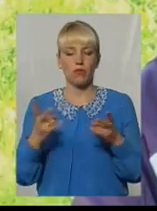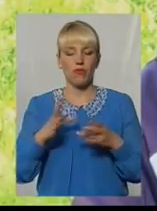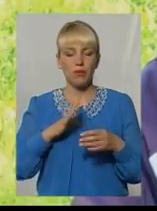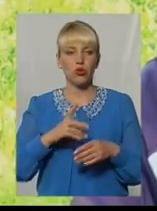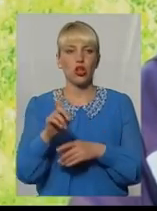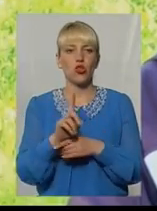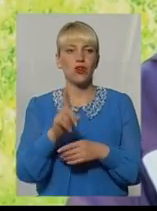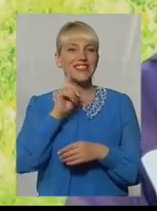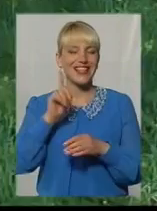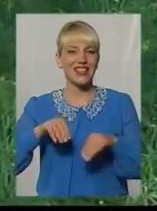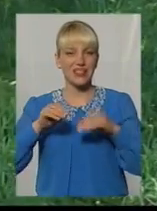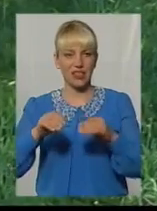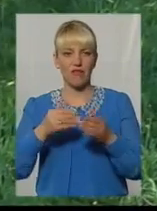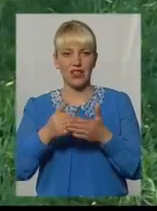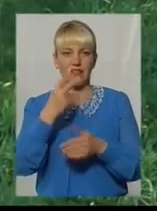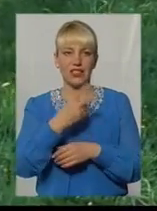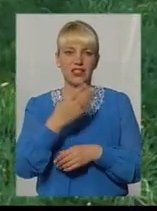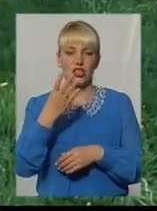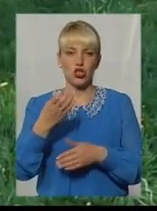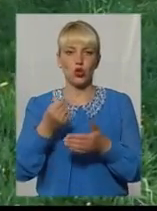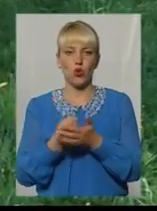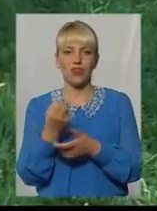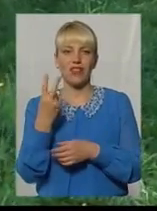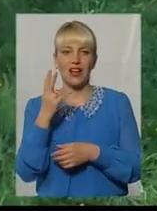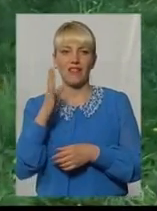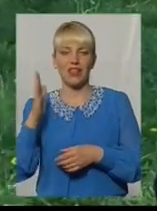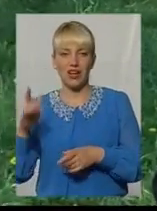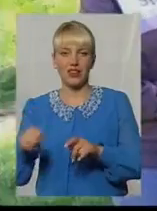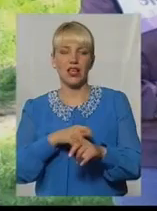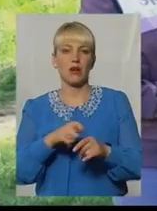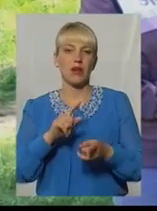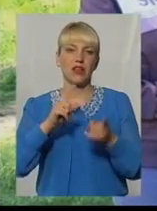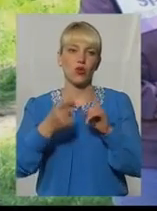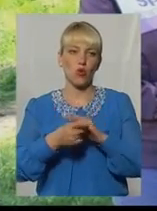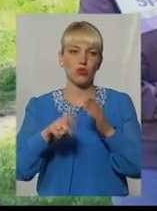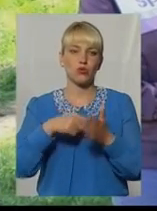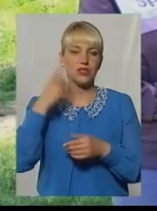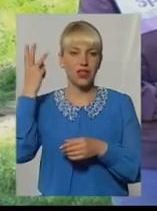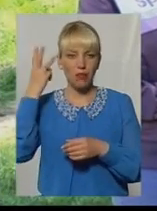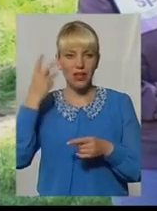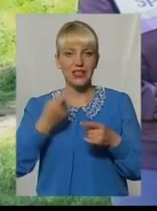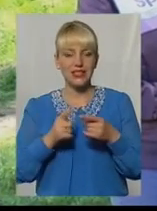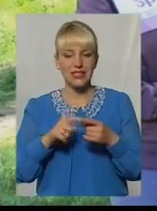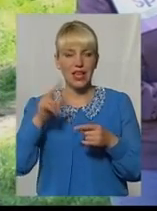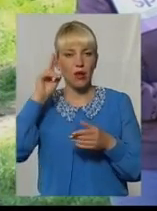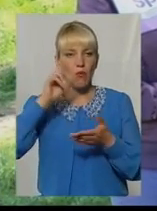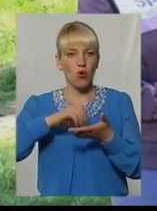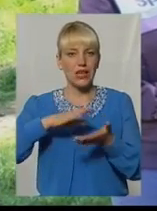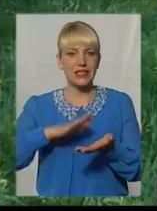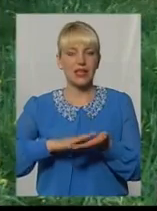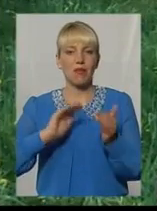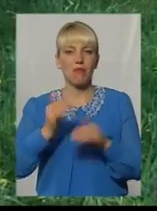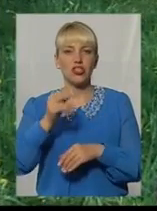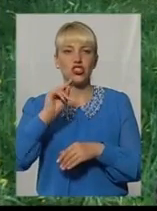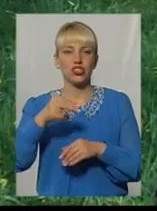зелених насаджень. Від 24 до 12 квадратних метрів. Натомість у Хмельницькому цей показник менше 7 квадратів.